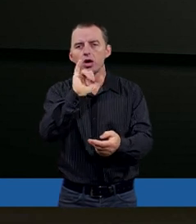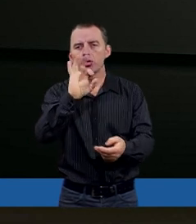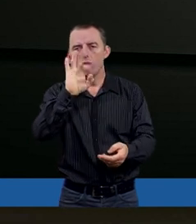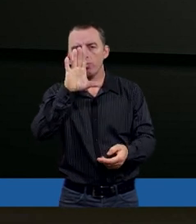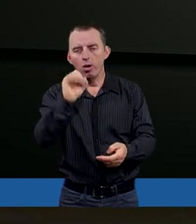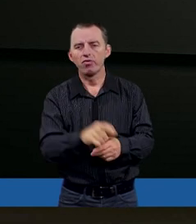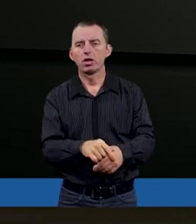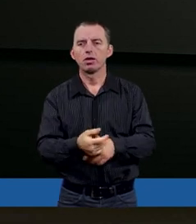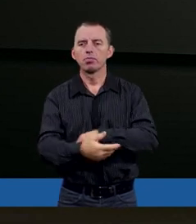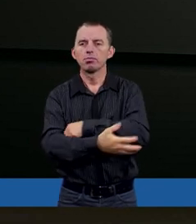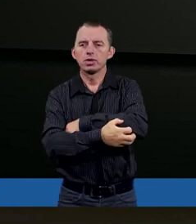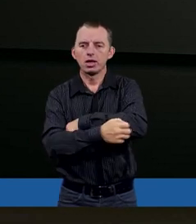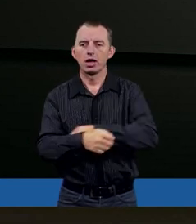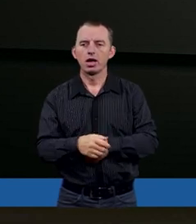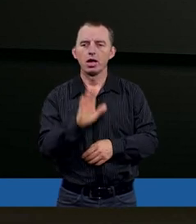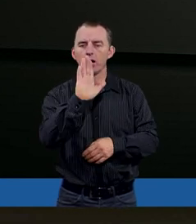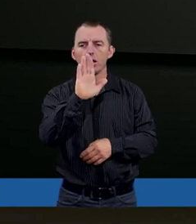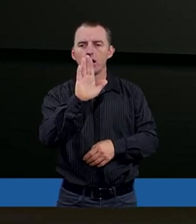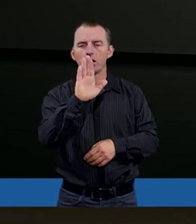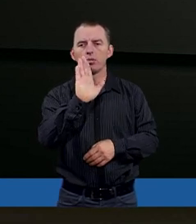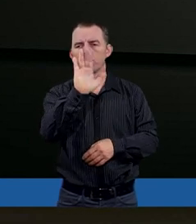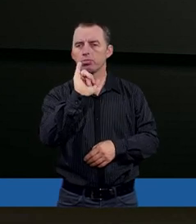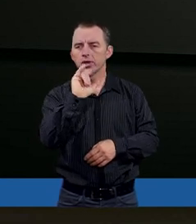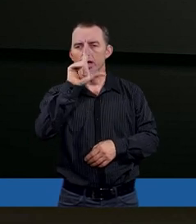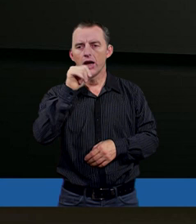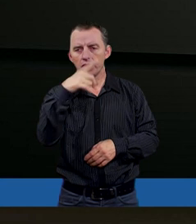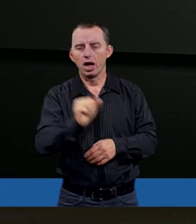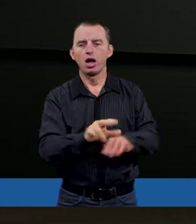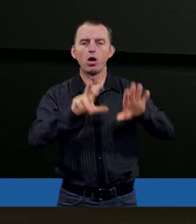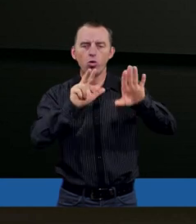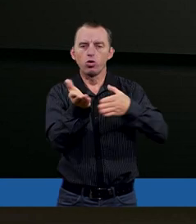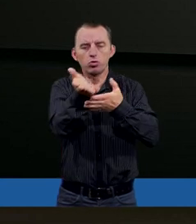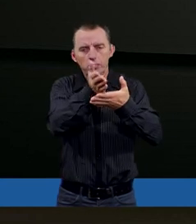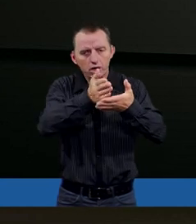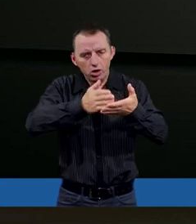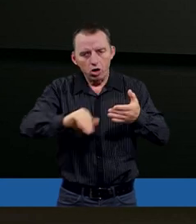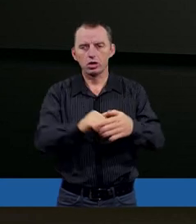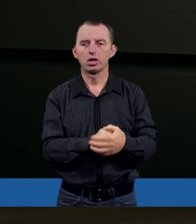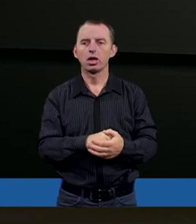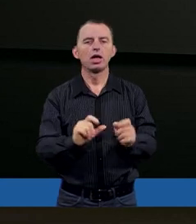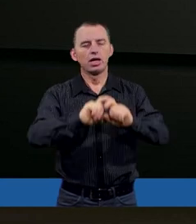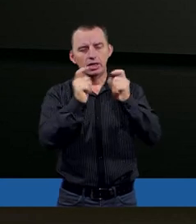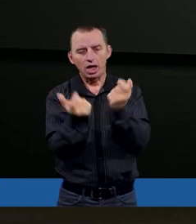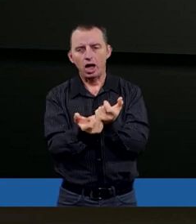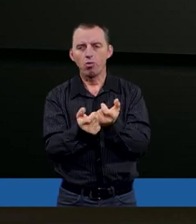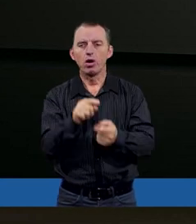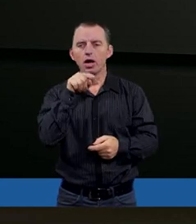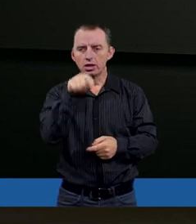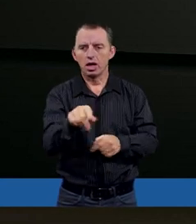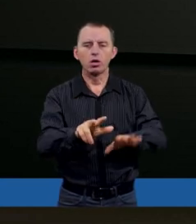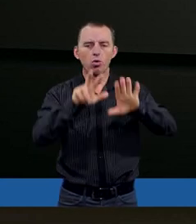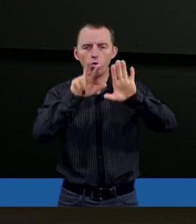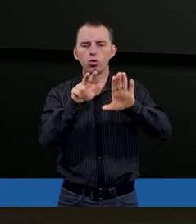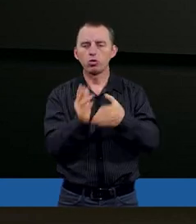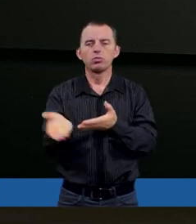to Bildat. Bildat, ósmy rozdział Księgi Hioba, właściwie cały ten ósmy